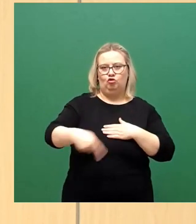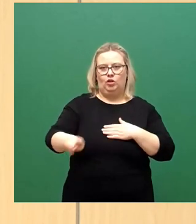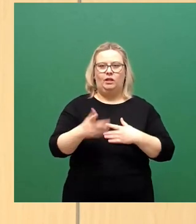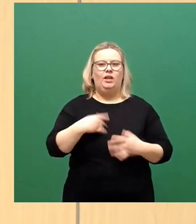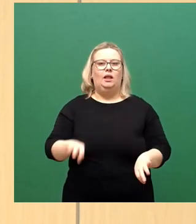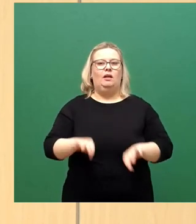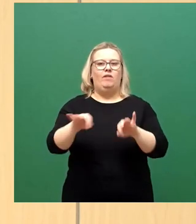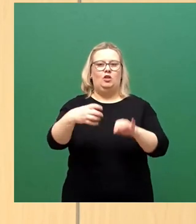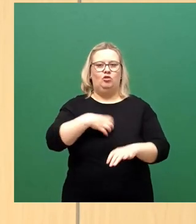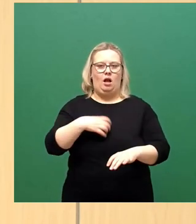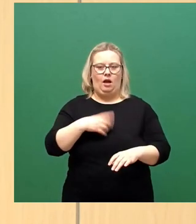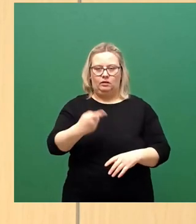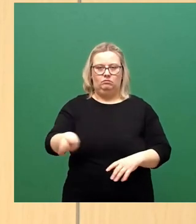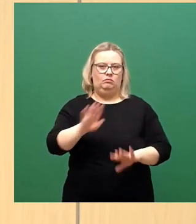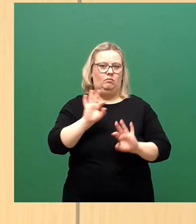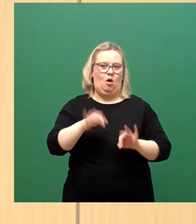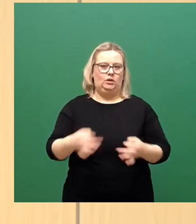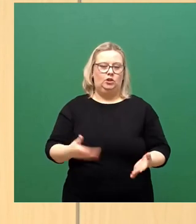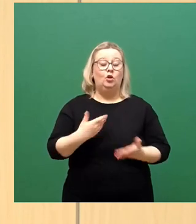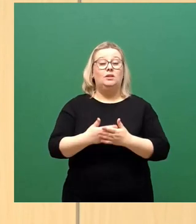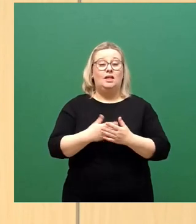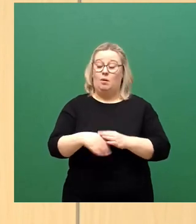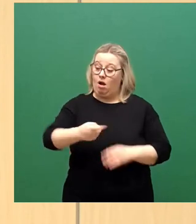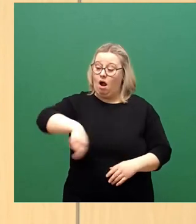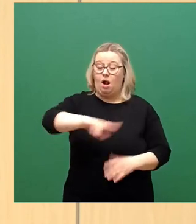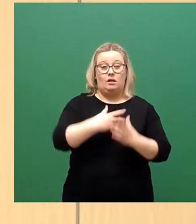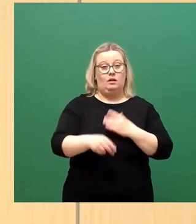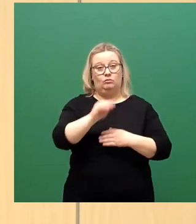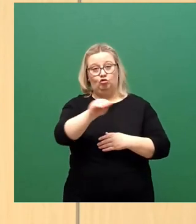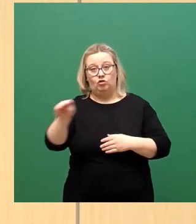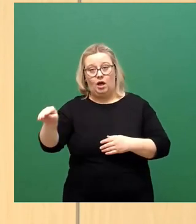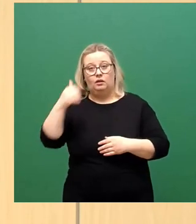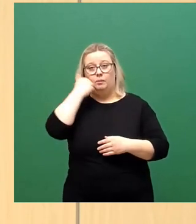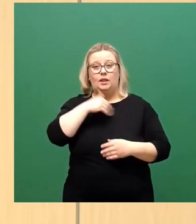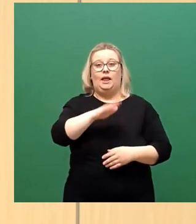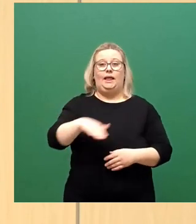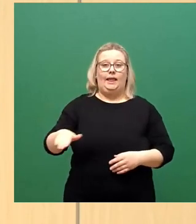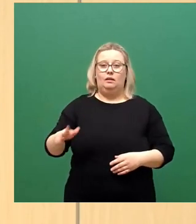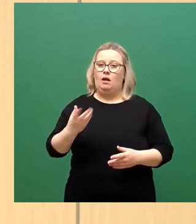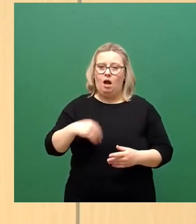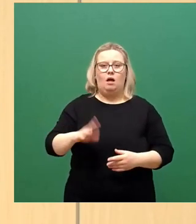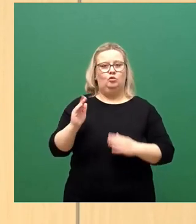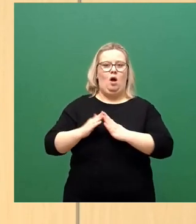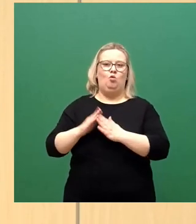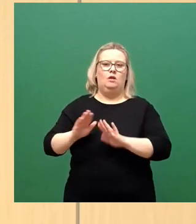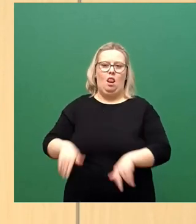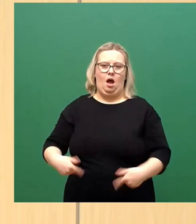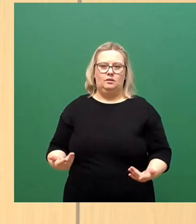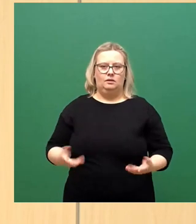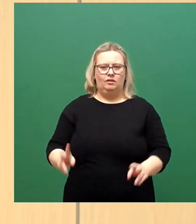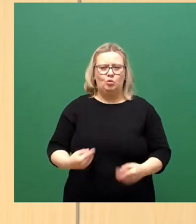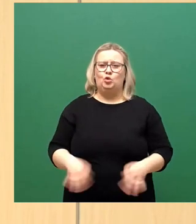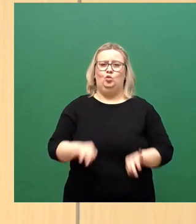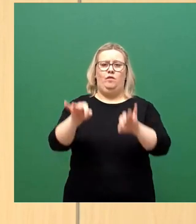auszusetzen. Deshalb kann ich nur allen Eltern zurufen, meldet eure Kinder aus der Schule ab. Es ist viel zu gefährlich.